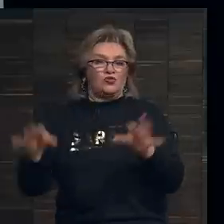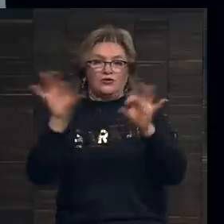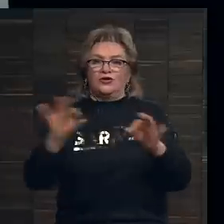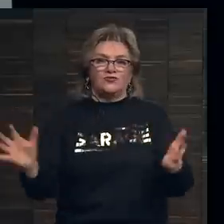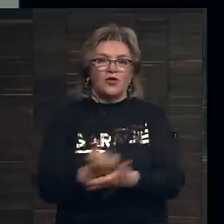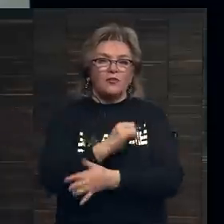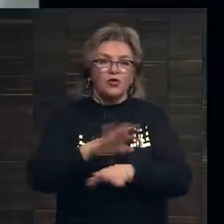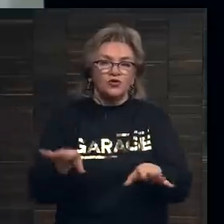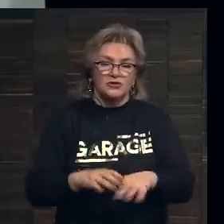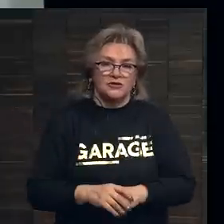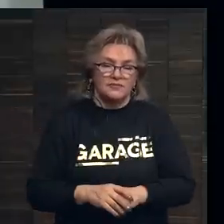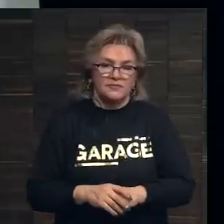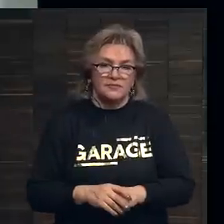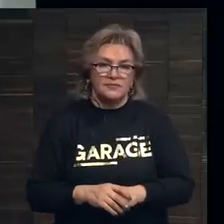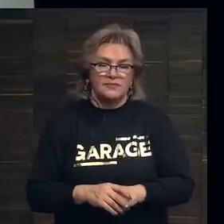получится.